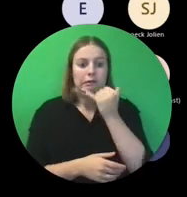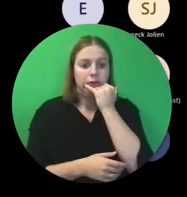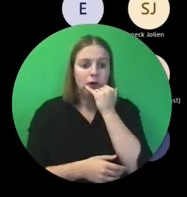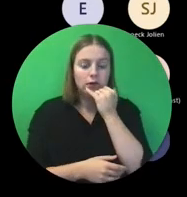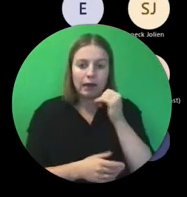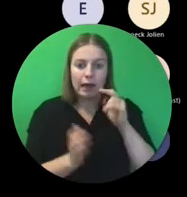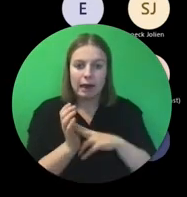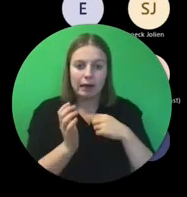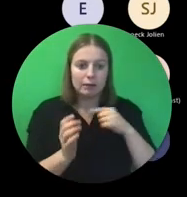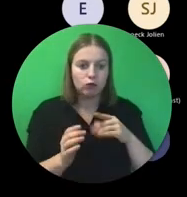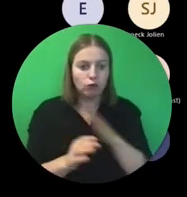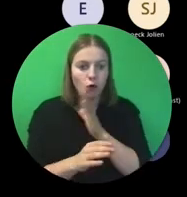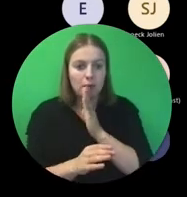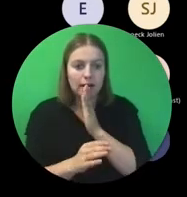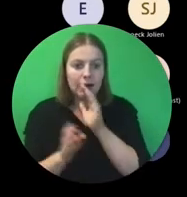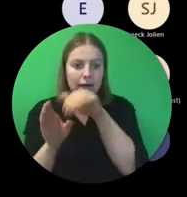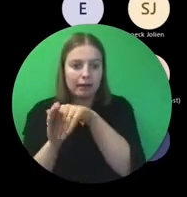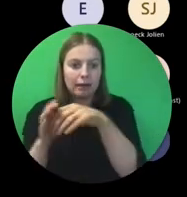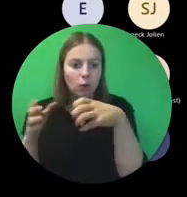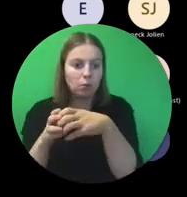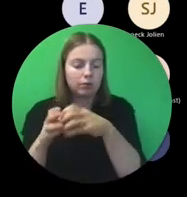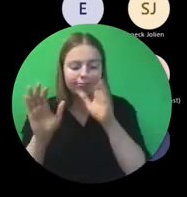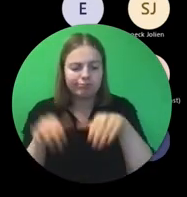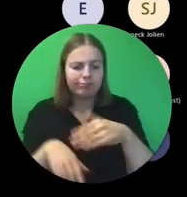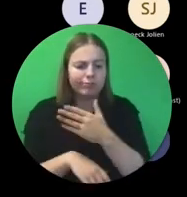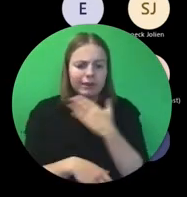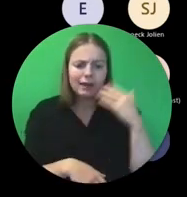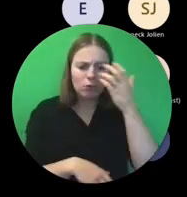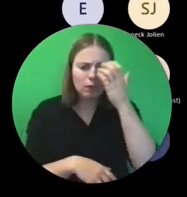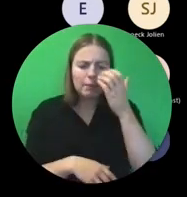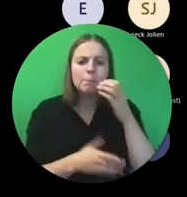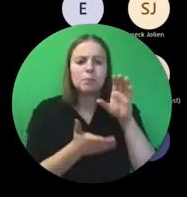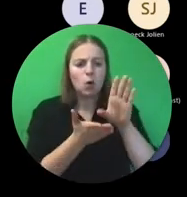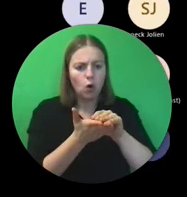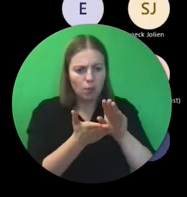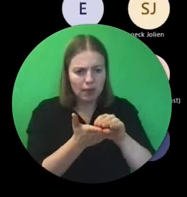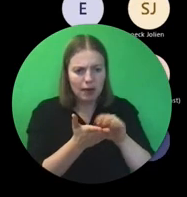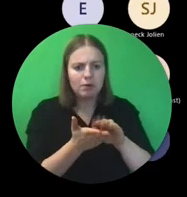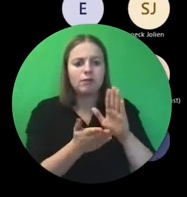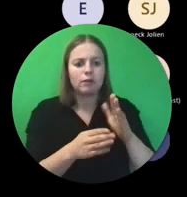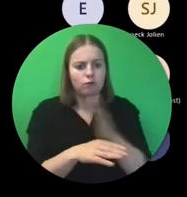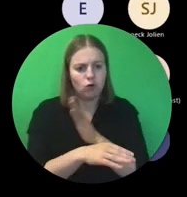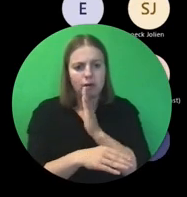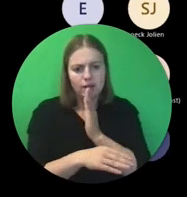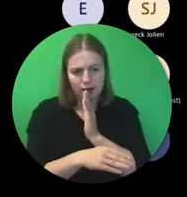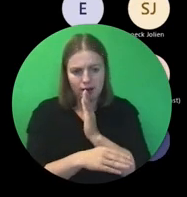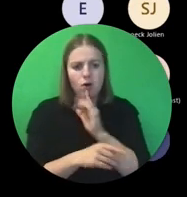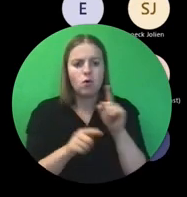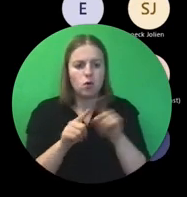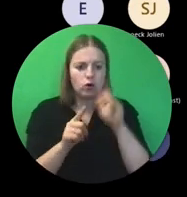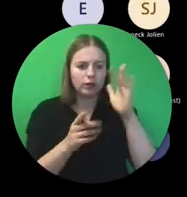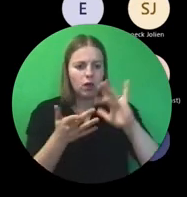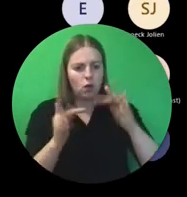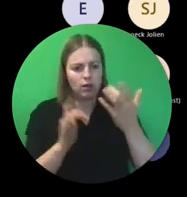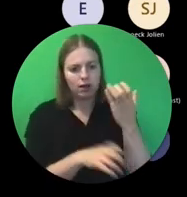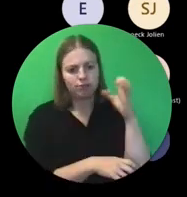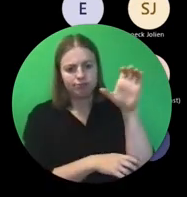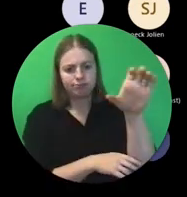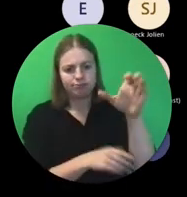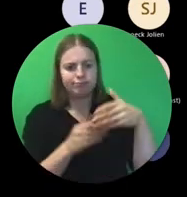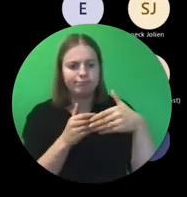eigenlijk moeten volgen. Geen probleem. De opname van de sessie van deze voormiddag, die komt ook online binnenkort.